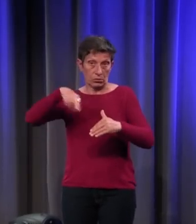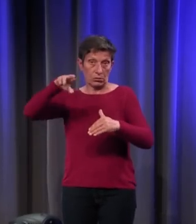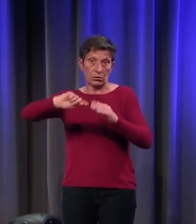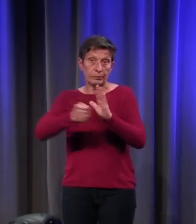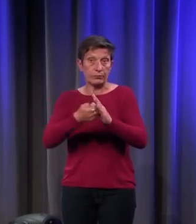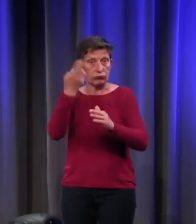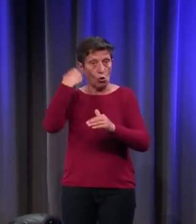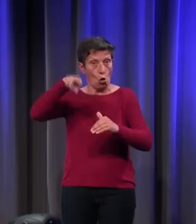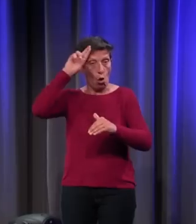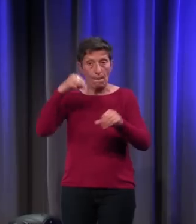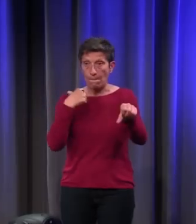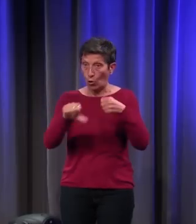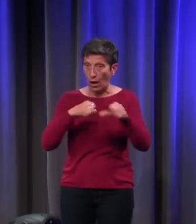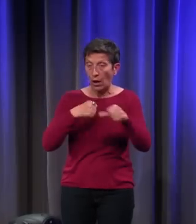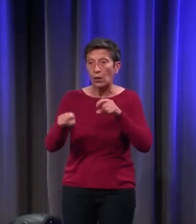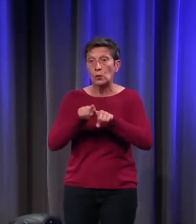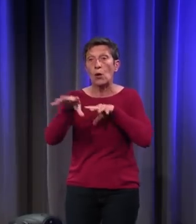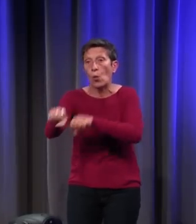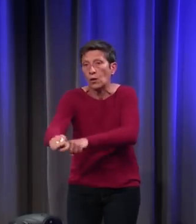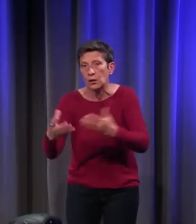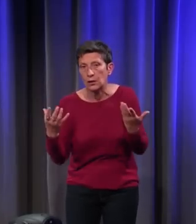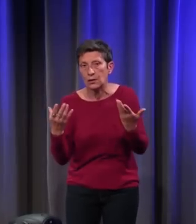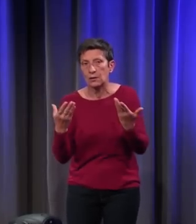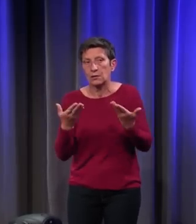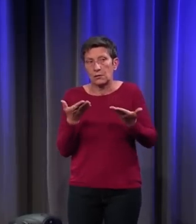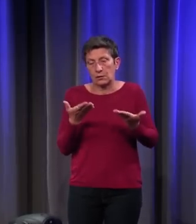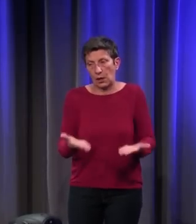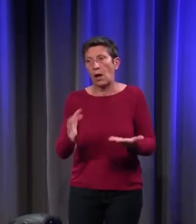le phénomène colonial pour que